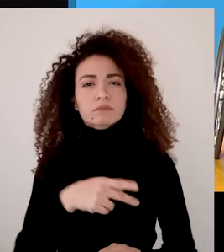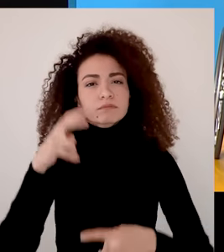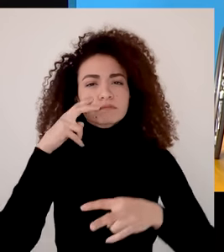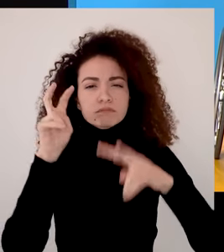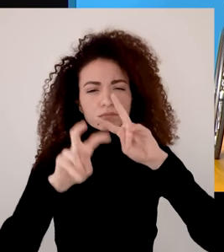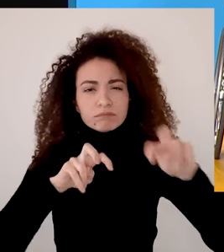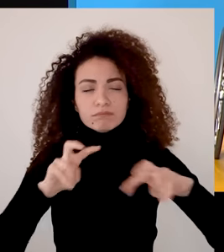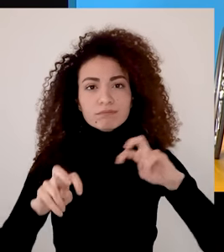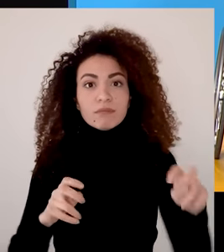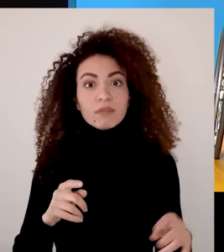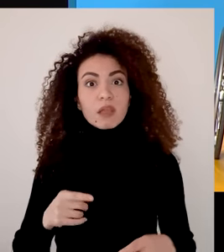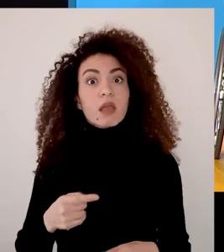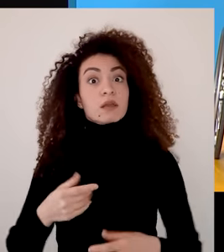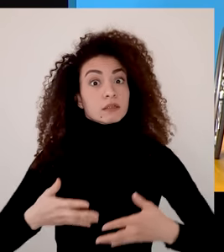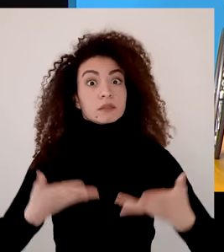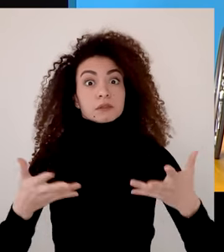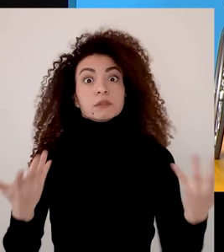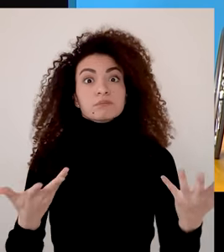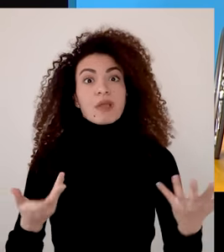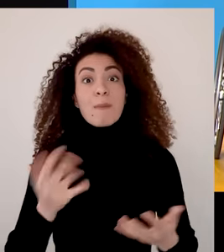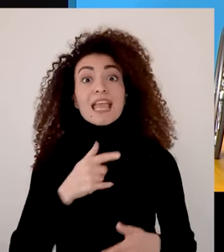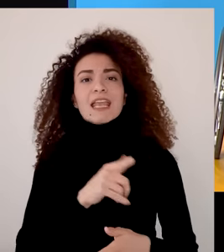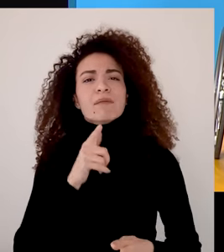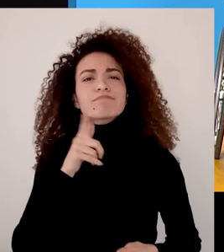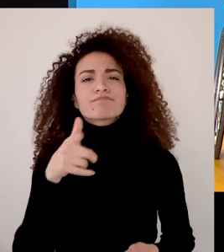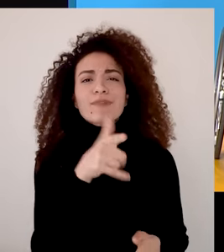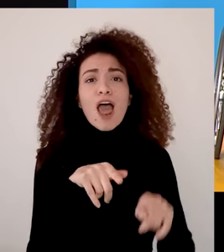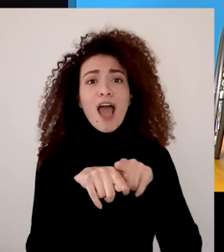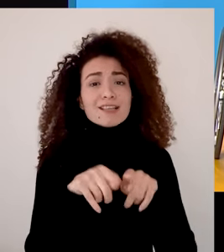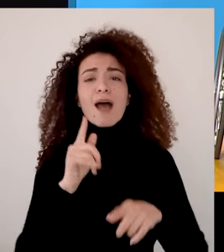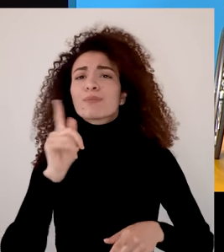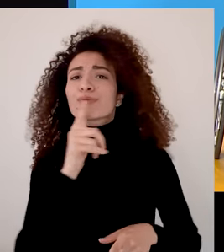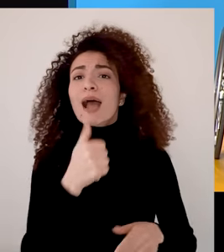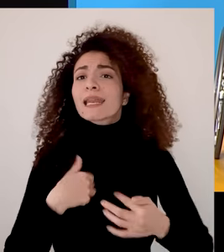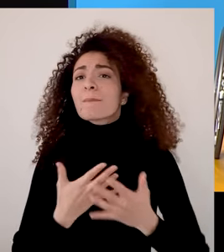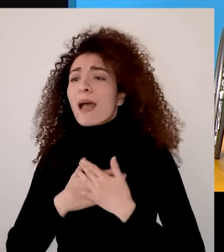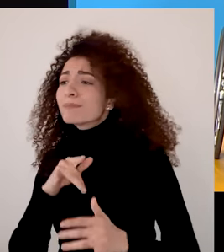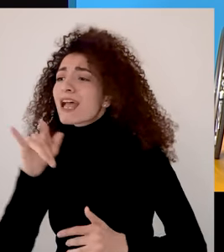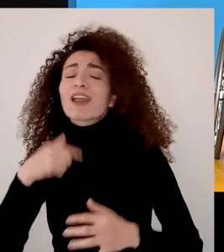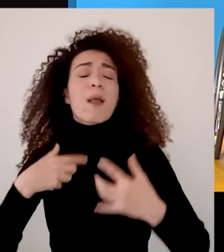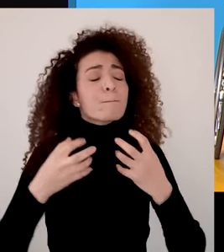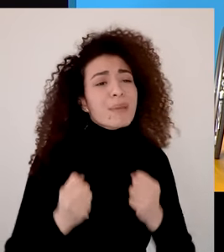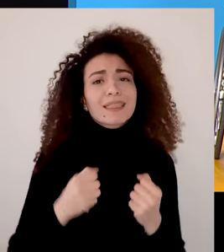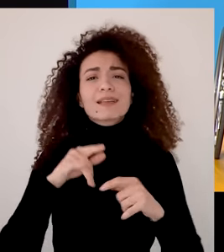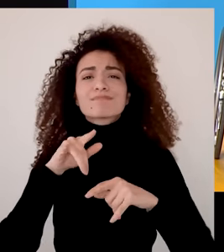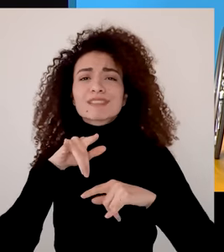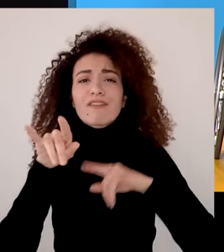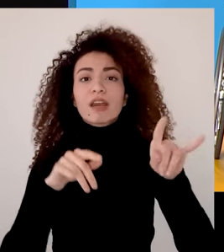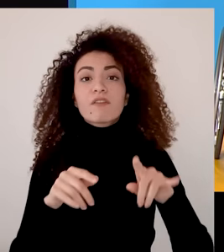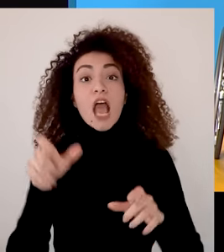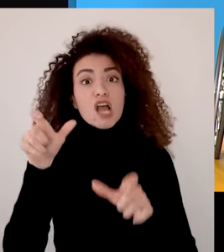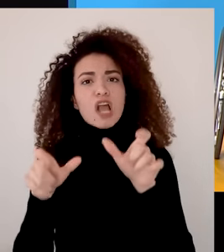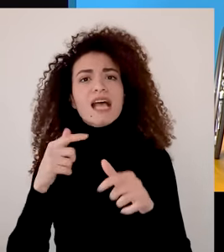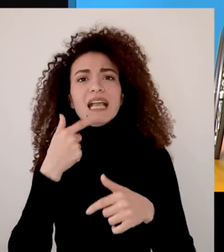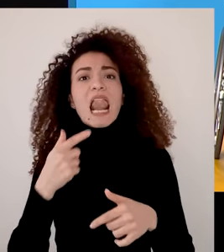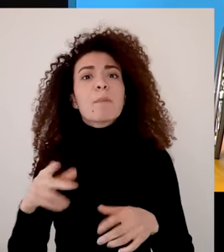فتحت لعدة أبويب فتشجعت وبدأت تتكلم عن رغمتها بالسفر لبعض أصدقاء المقربين وردت فعل البعض منه